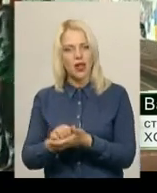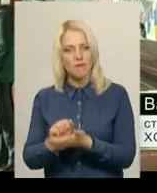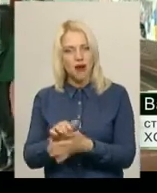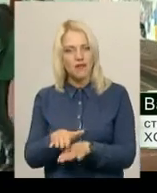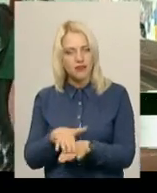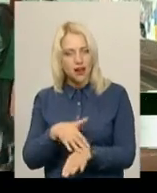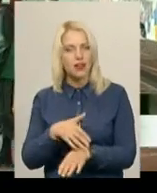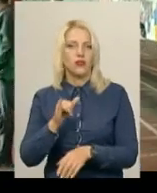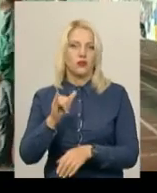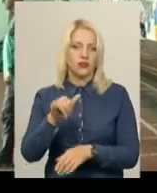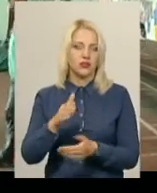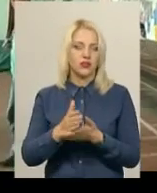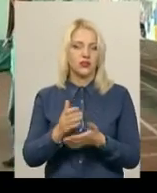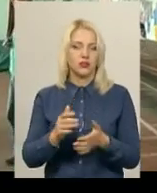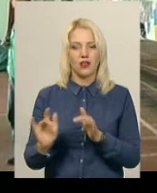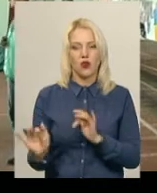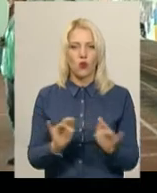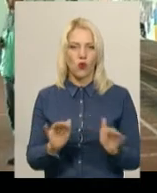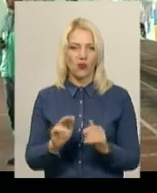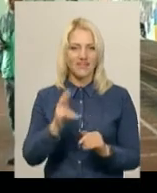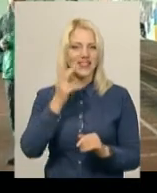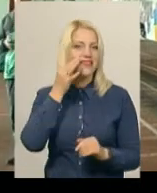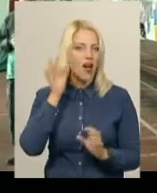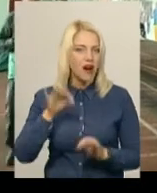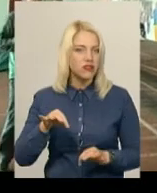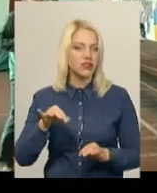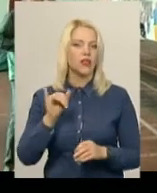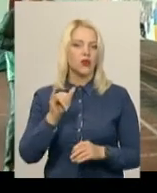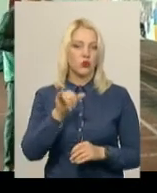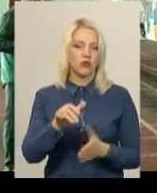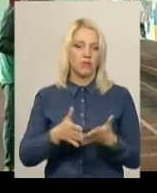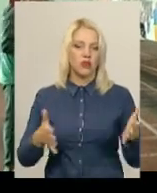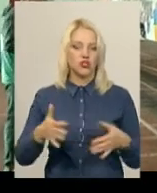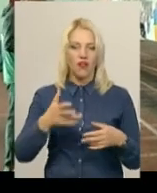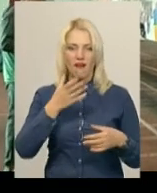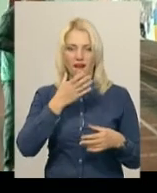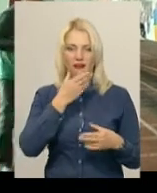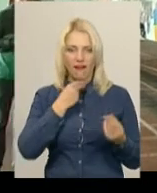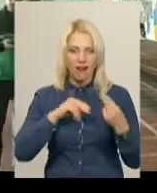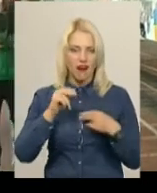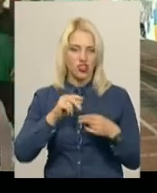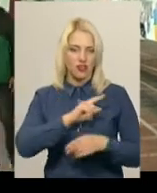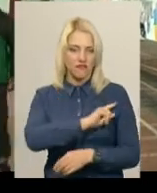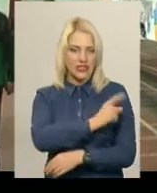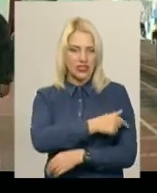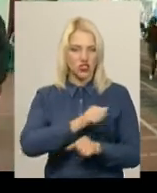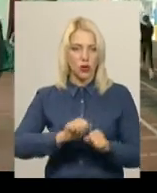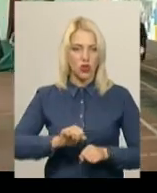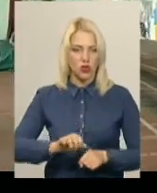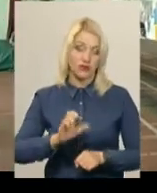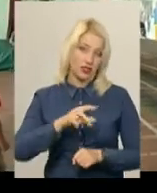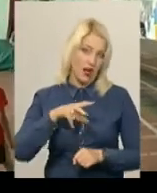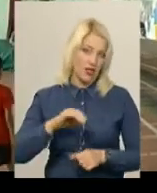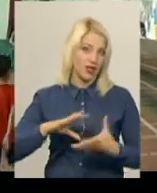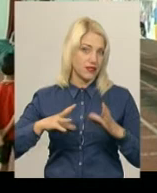Тому вже в них є і певні рухові навики і більш кращі фізичні можливості. Але